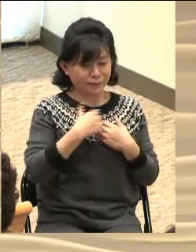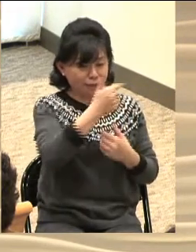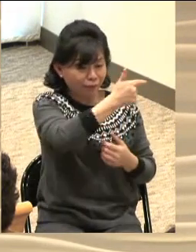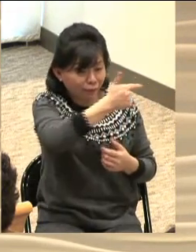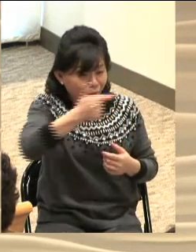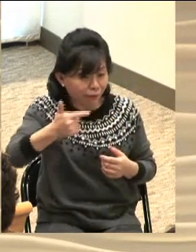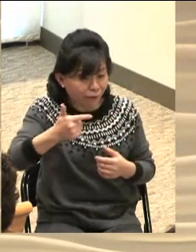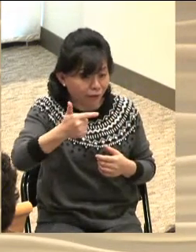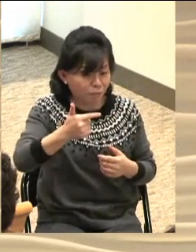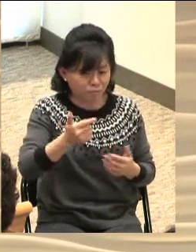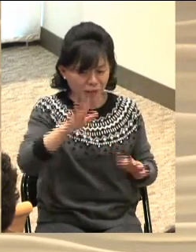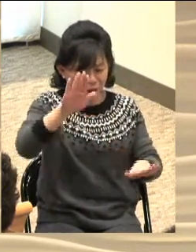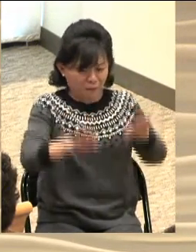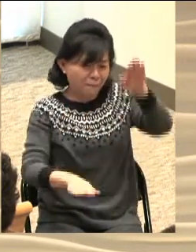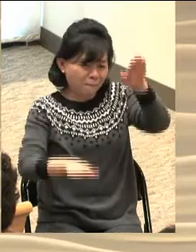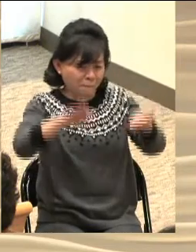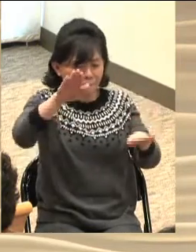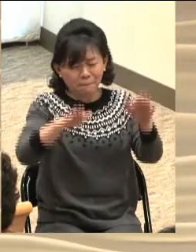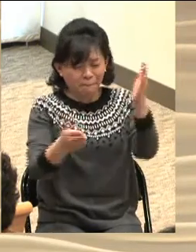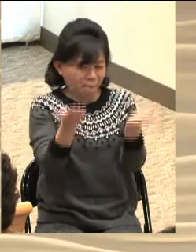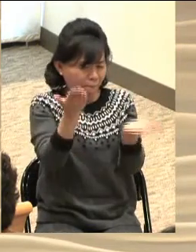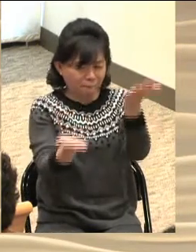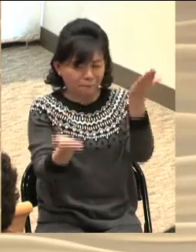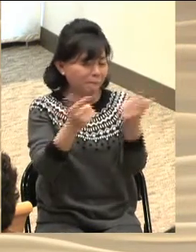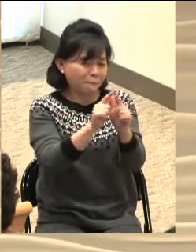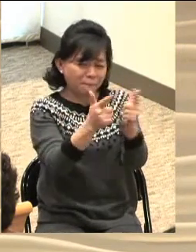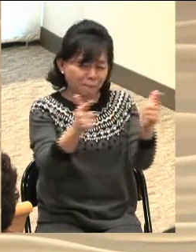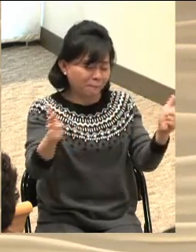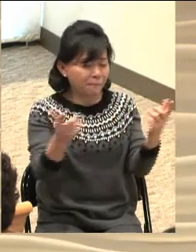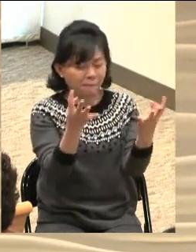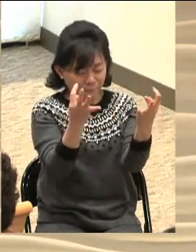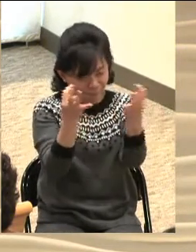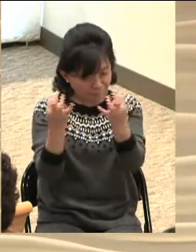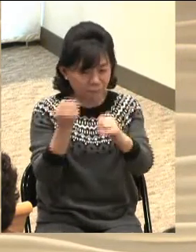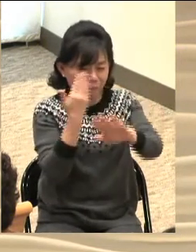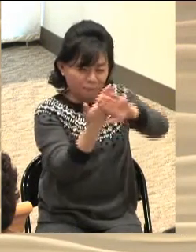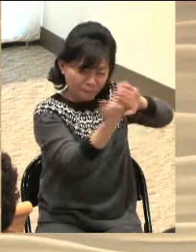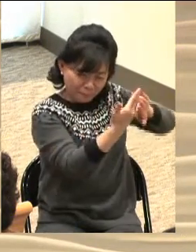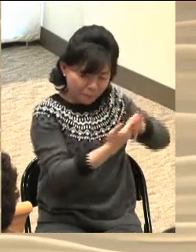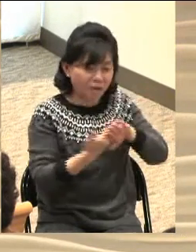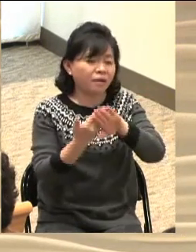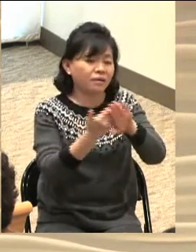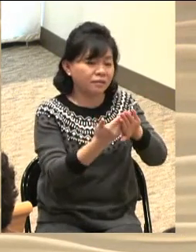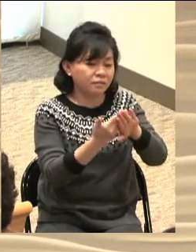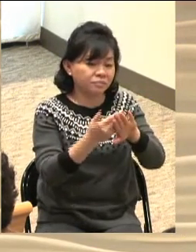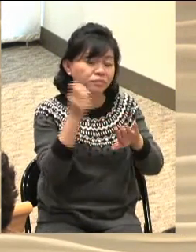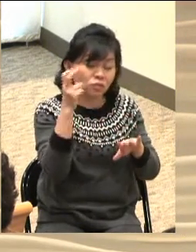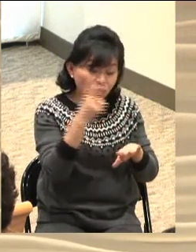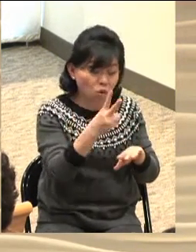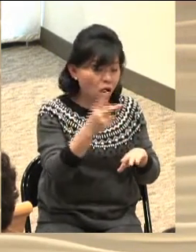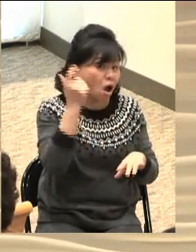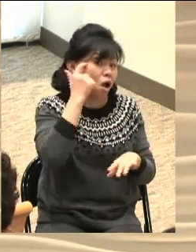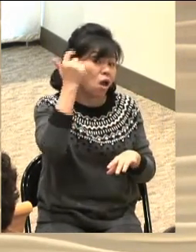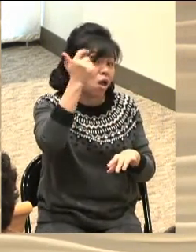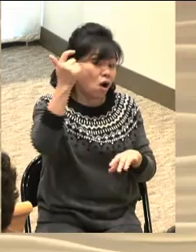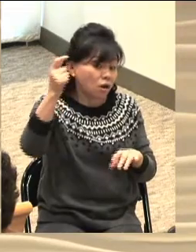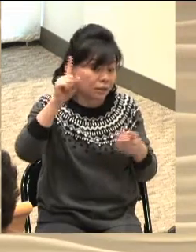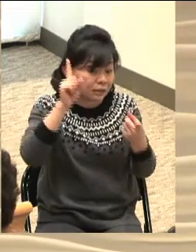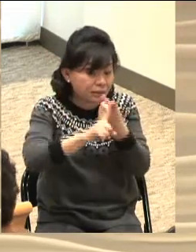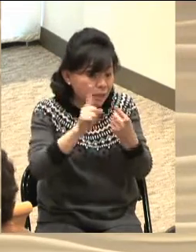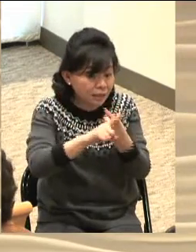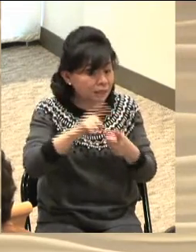천차만별입니다 그래서 자신과 비슷한 영적 경험을 하면서 자신의